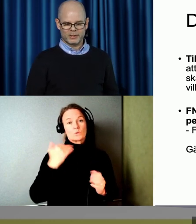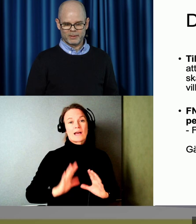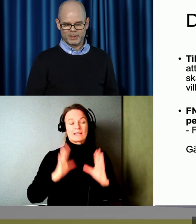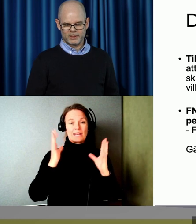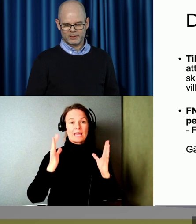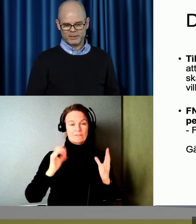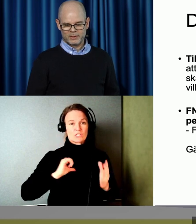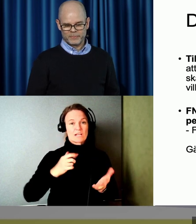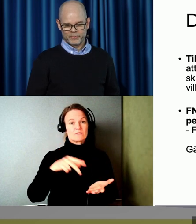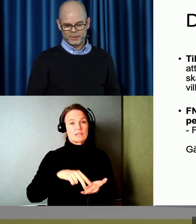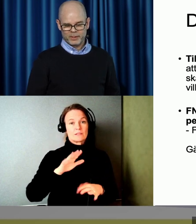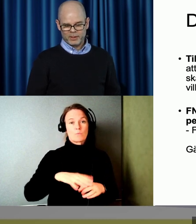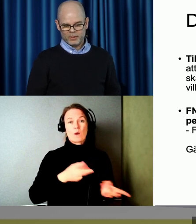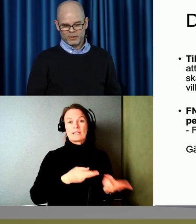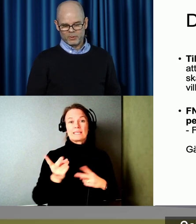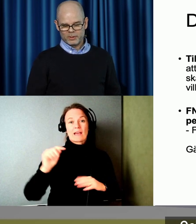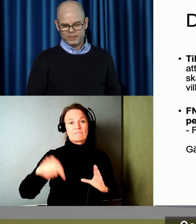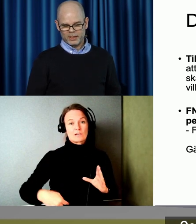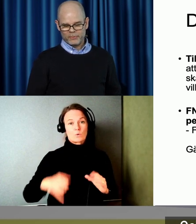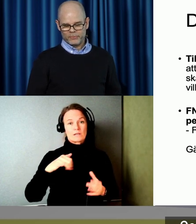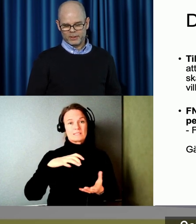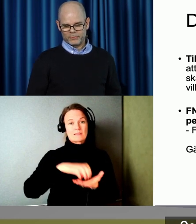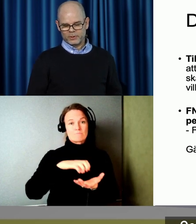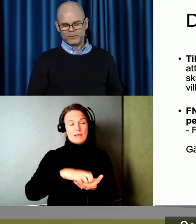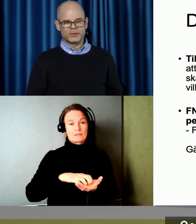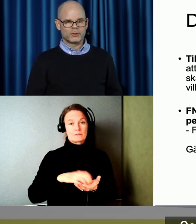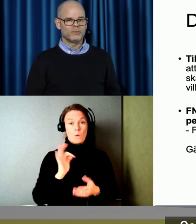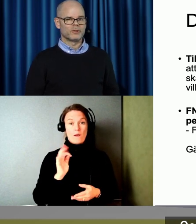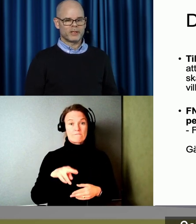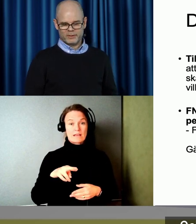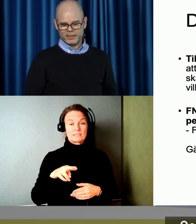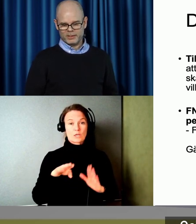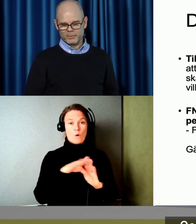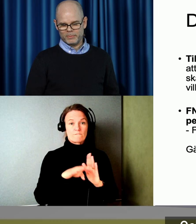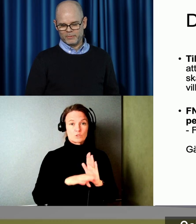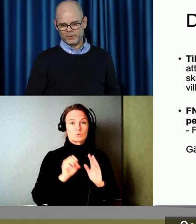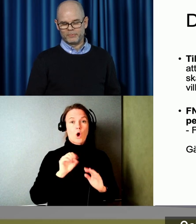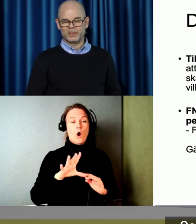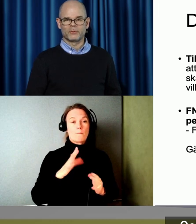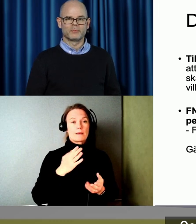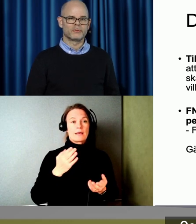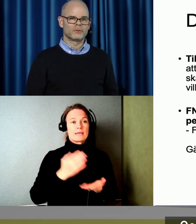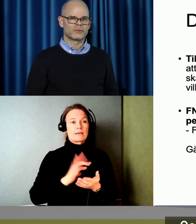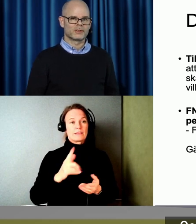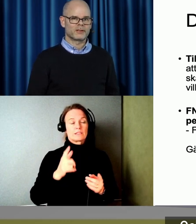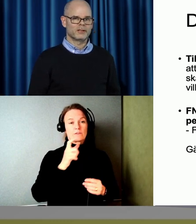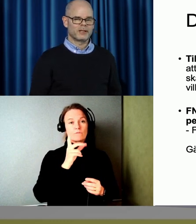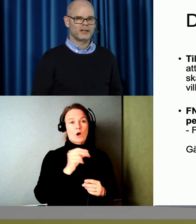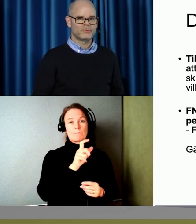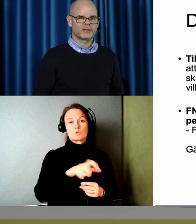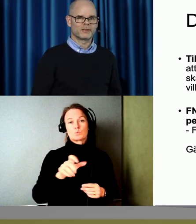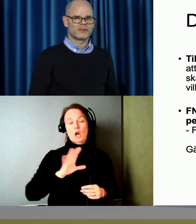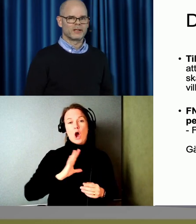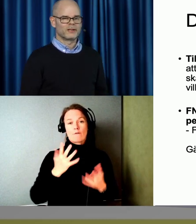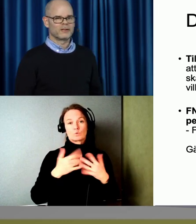villkor i samhället. Och FNs konvention om rättigheter för personer med funktionsnedsättning